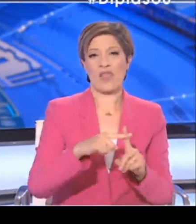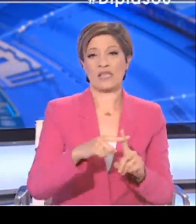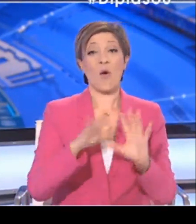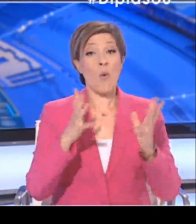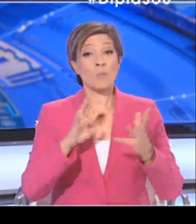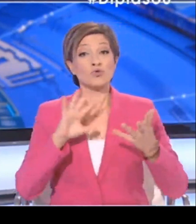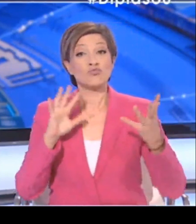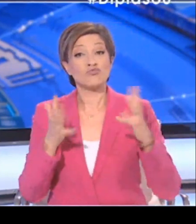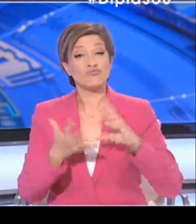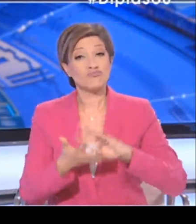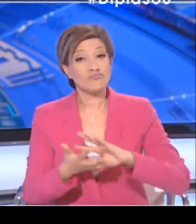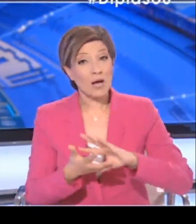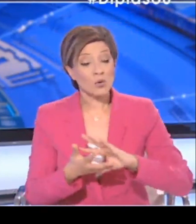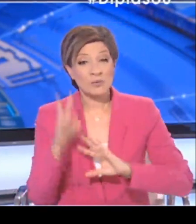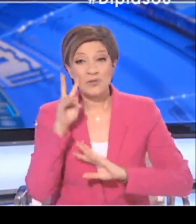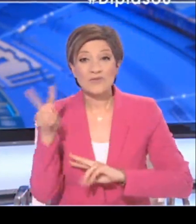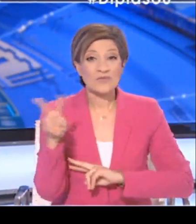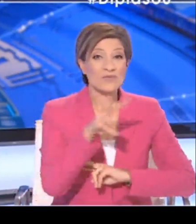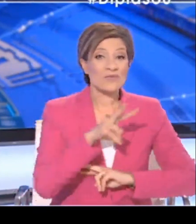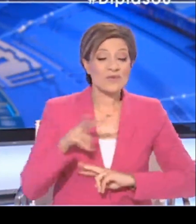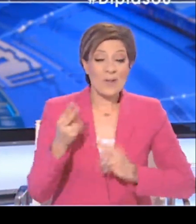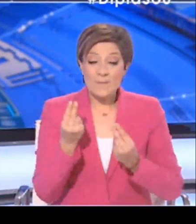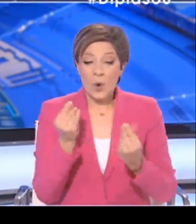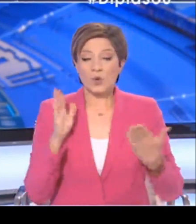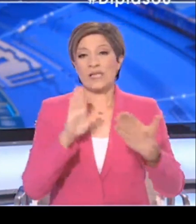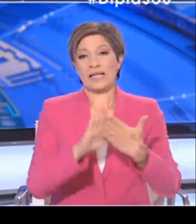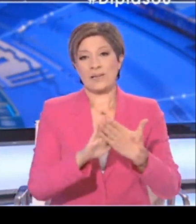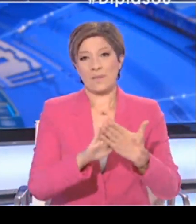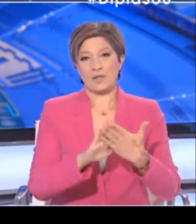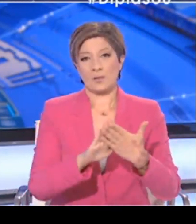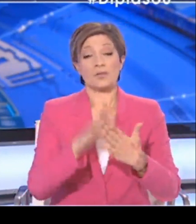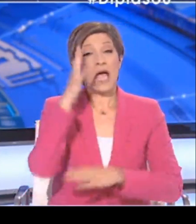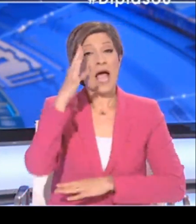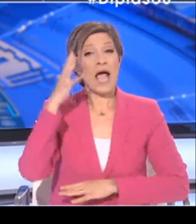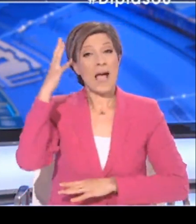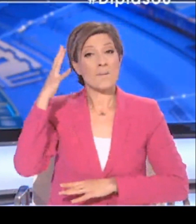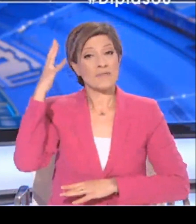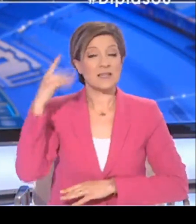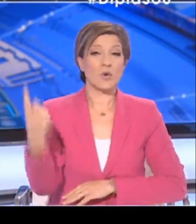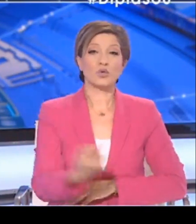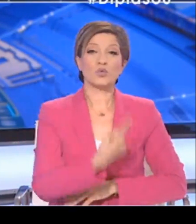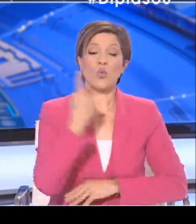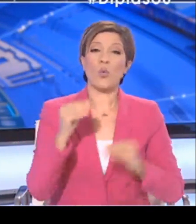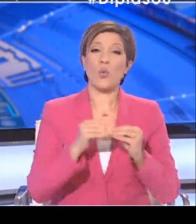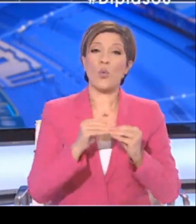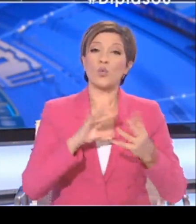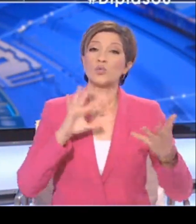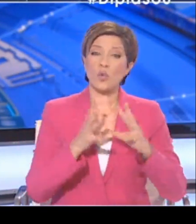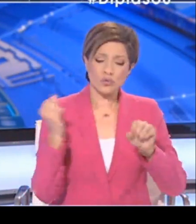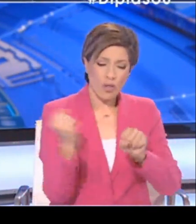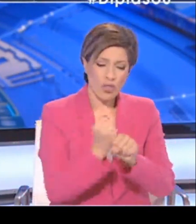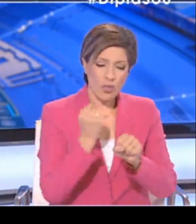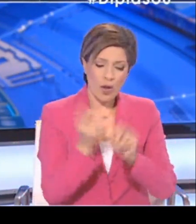όμως, υπάρχει μια τεράστια κινητοποίηση για αντιμετώπιση της πανδημίας. Επιστήμονες σε όλο τον κόσμο εργάζονται